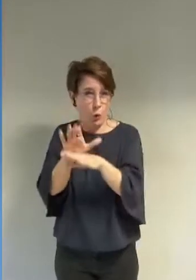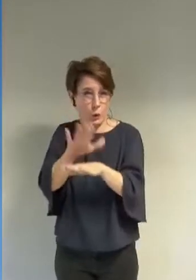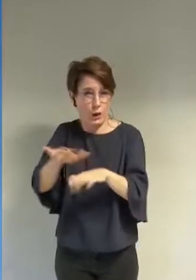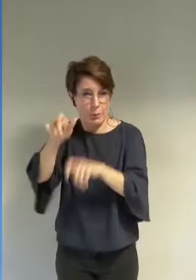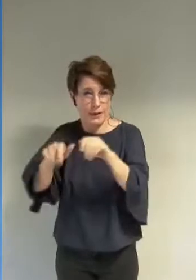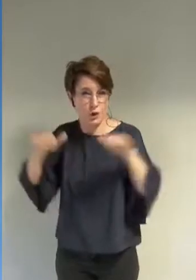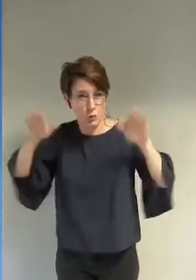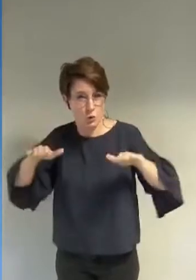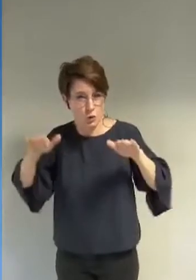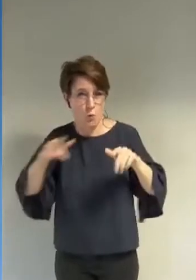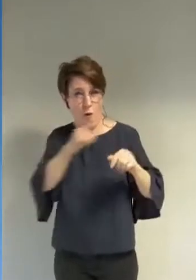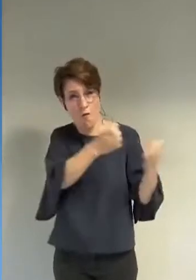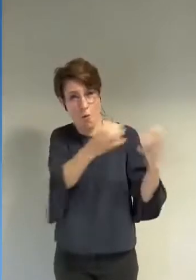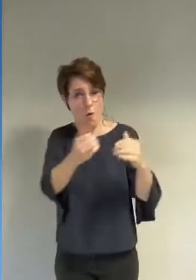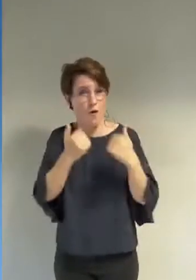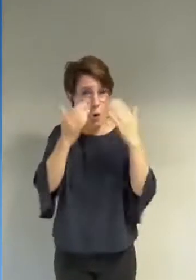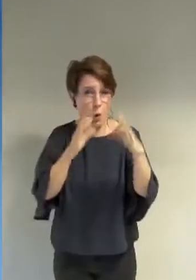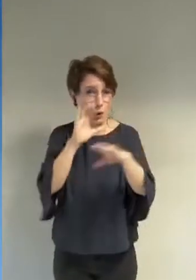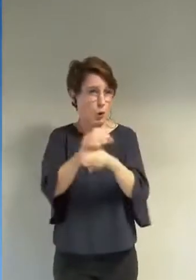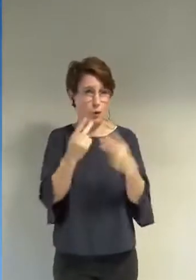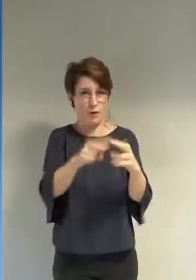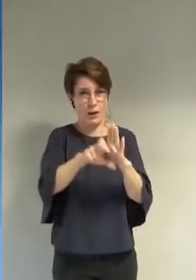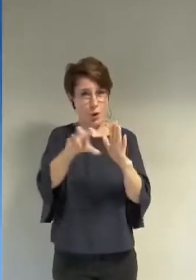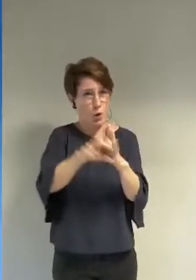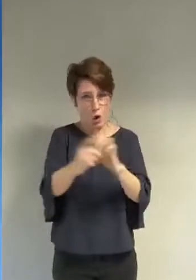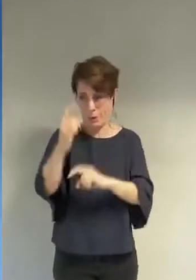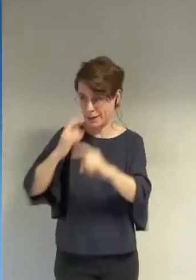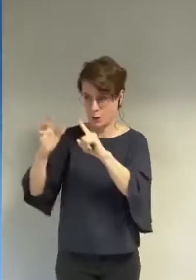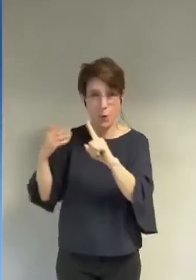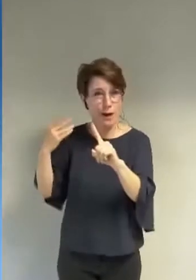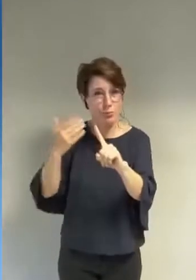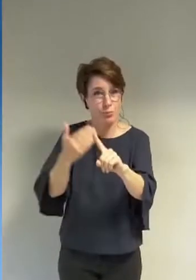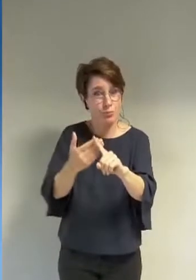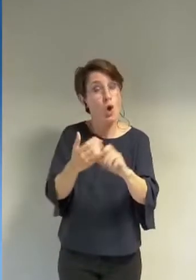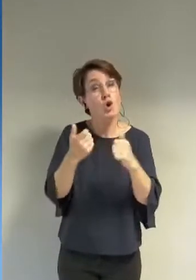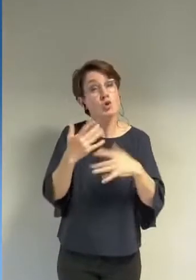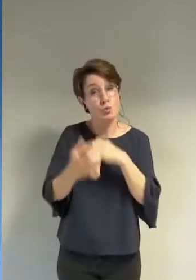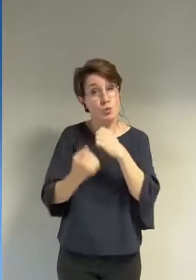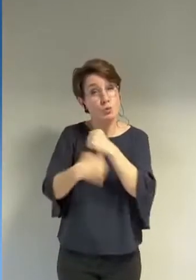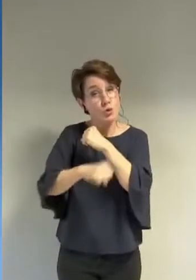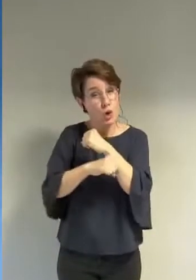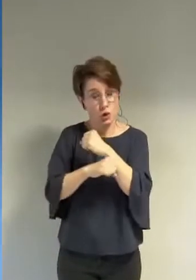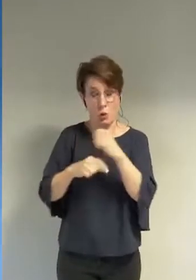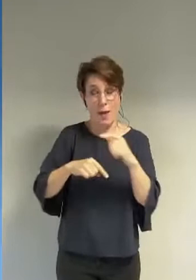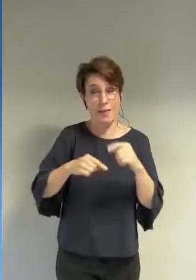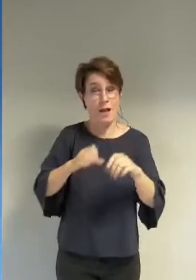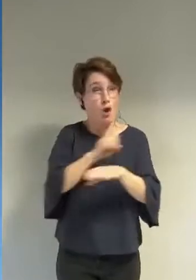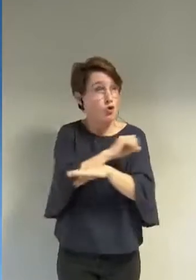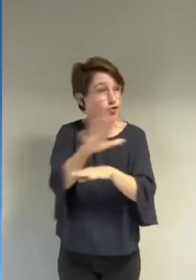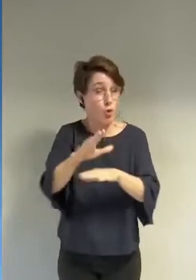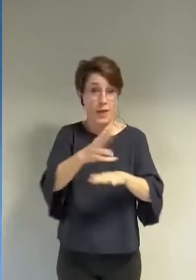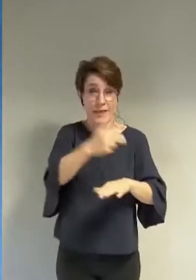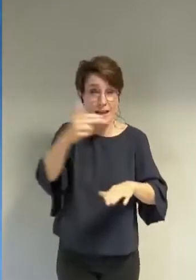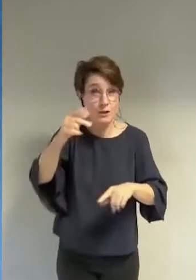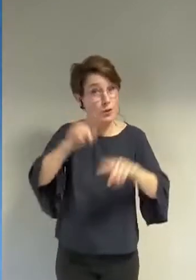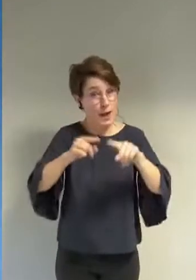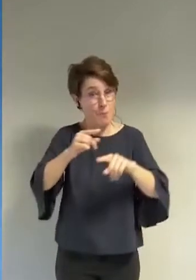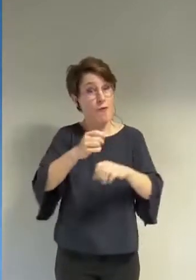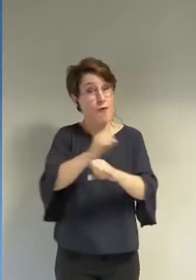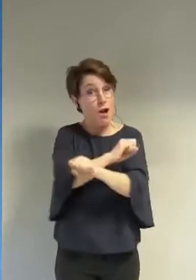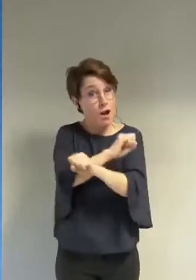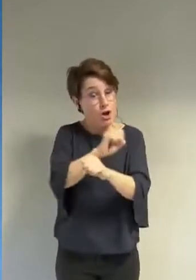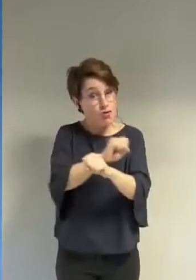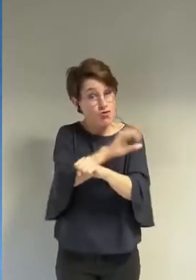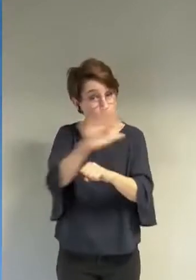Grenoble et à son histoire. Depuis des semaines, notre ville fait la une des journaux locaux, nationaux et parfois même internationaux.